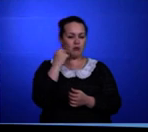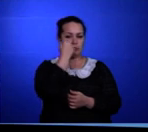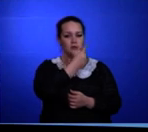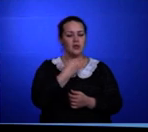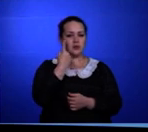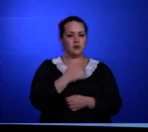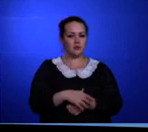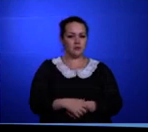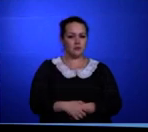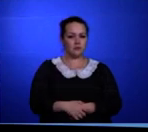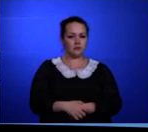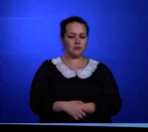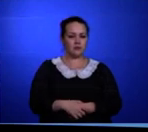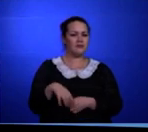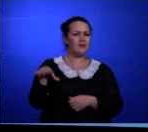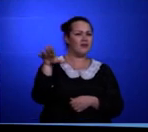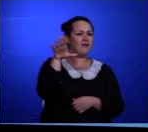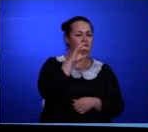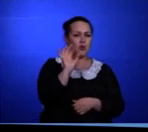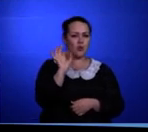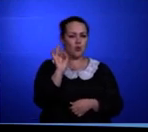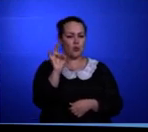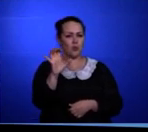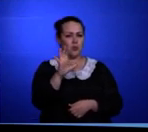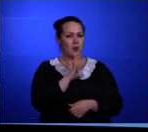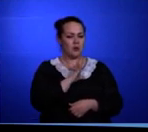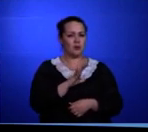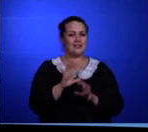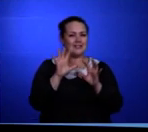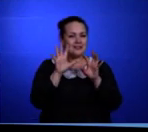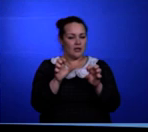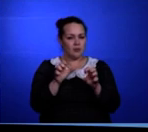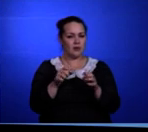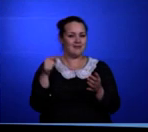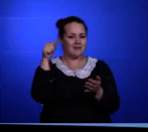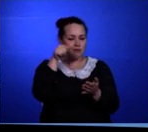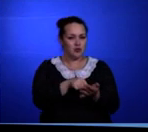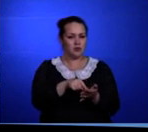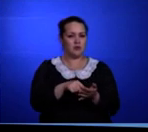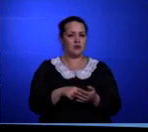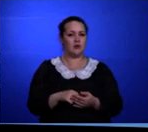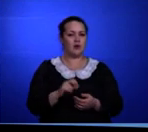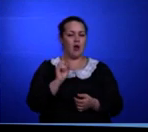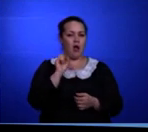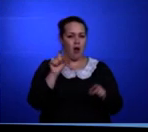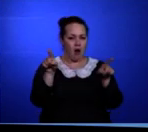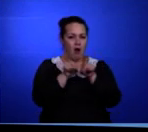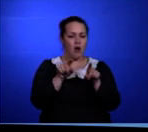И весь он был цепкий и стремительный, как кошка.